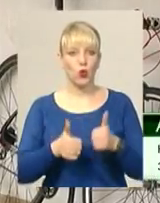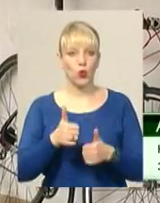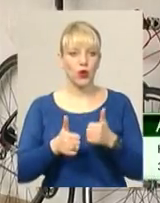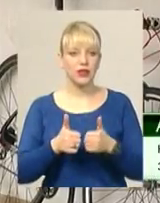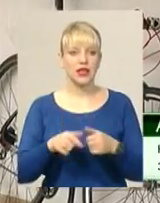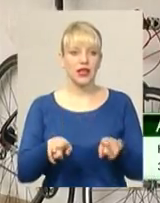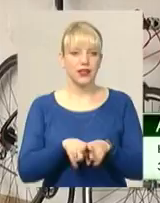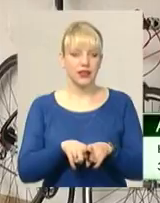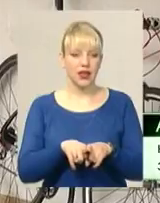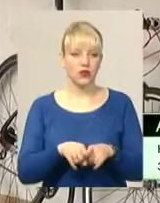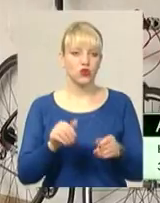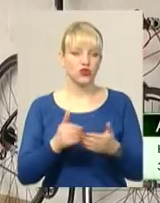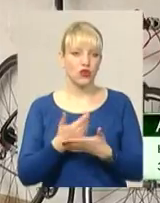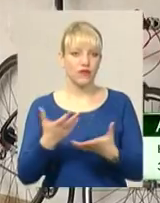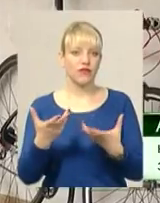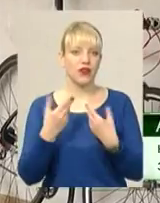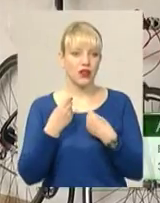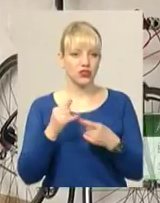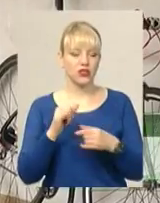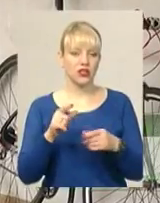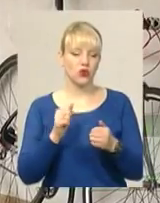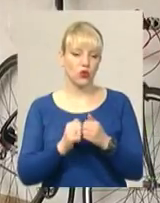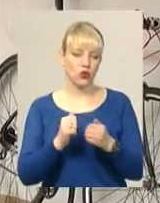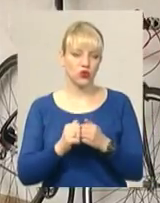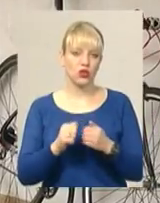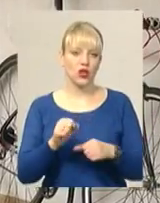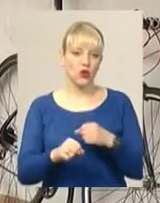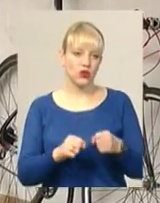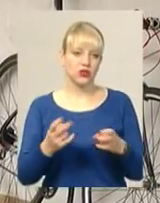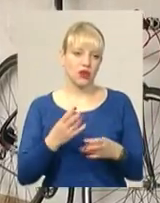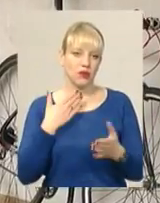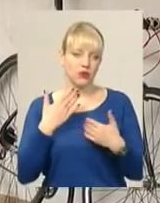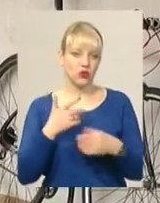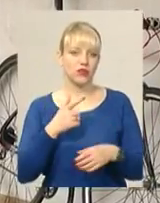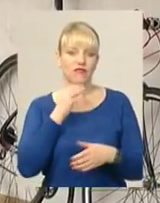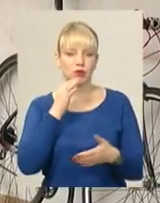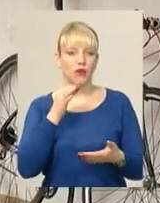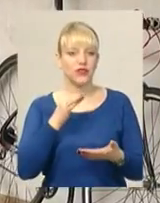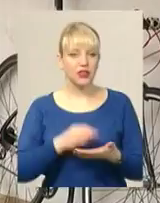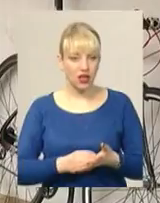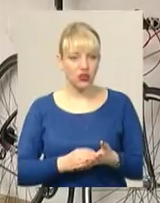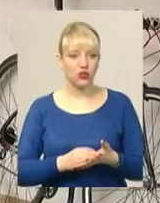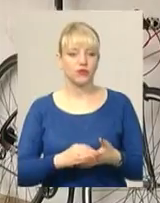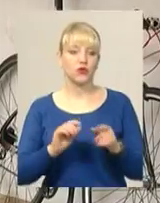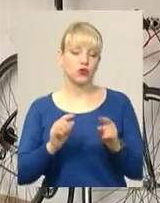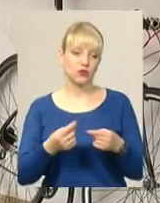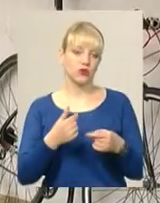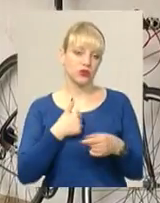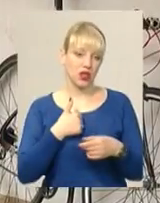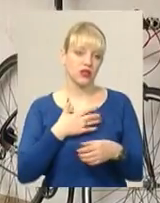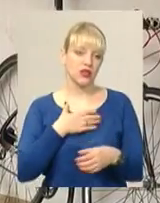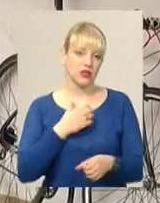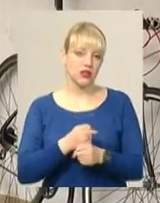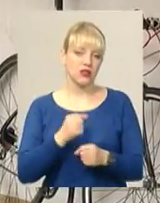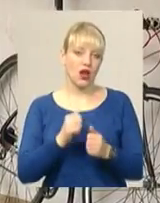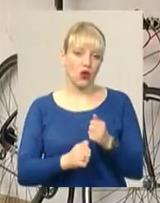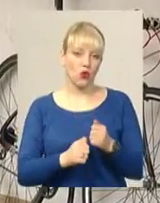нові враження. І до кожної гонки треба підходити дуже відповідально. Тому я настраюся на кожну